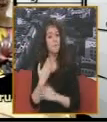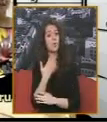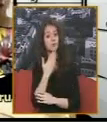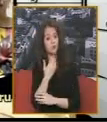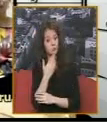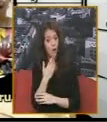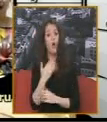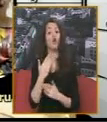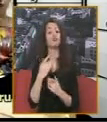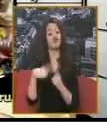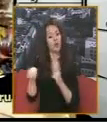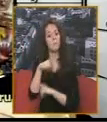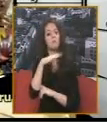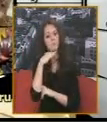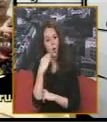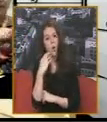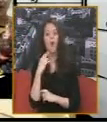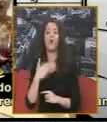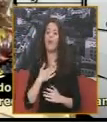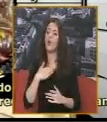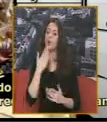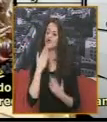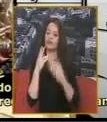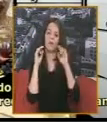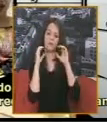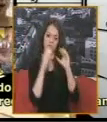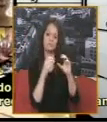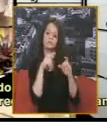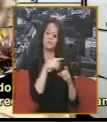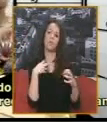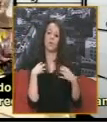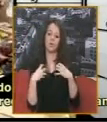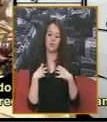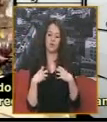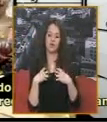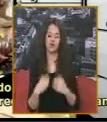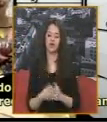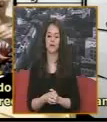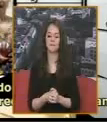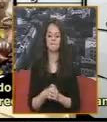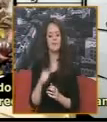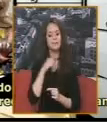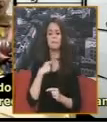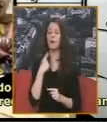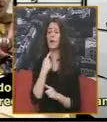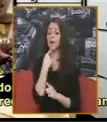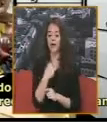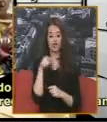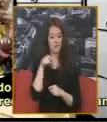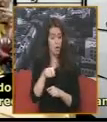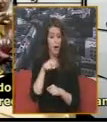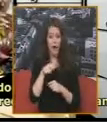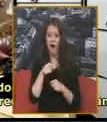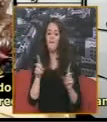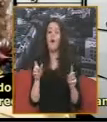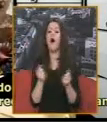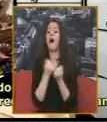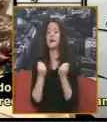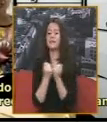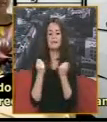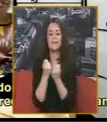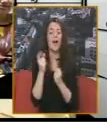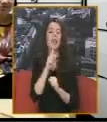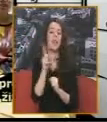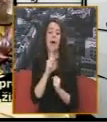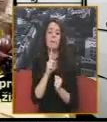dosta onih Koji će želeti da dođe u pozorište Ja bih samo morala da napomenem Da ovu akciju ne bi smo mogli da izvedemo Bez dobrih